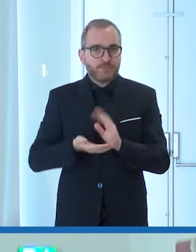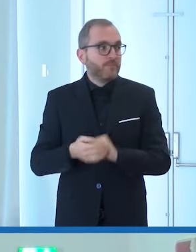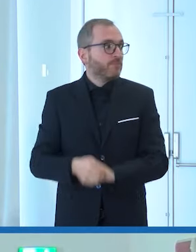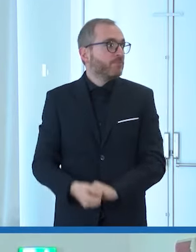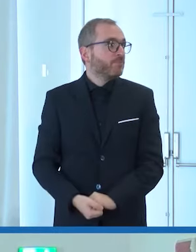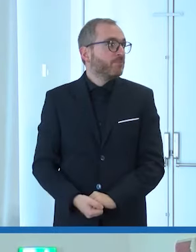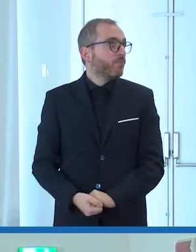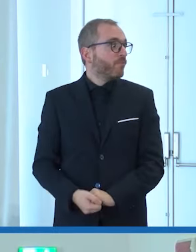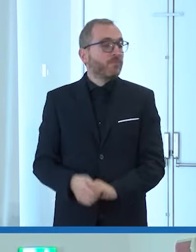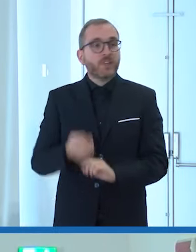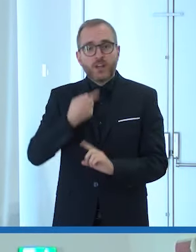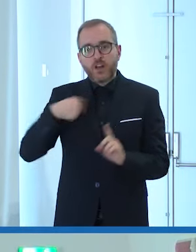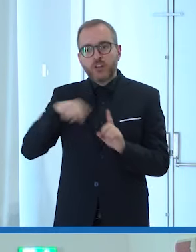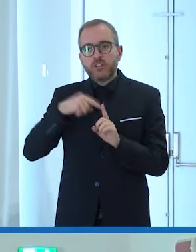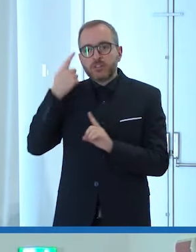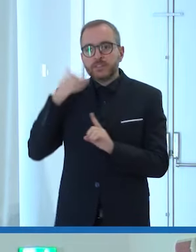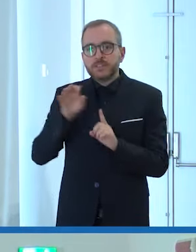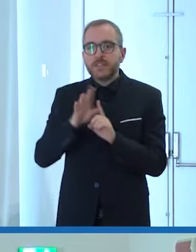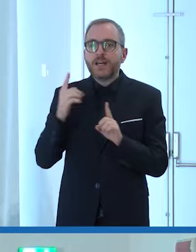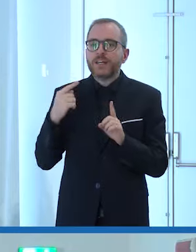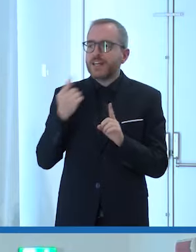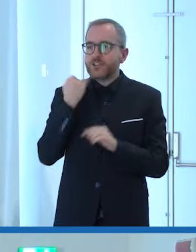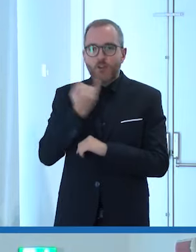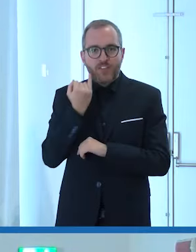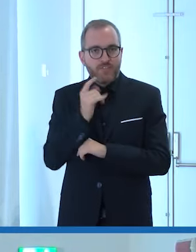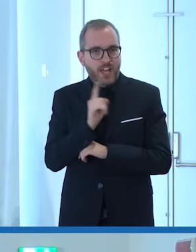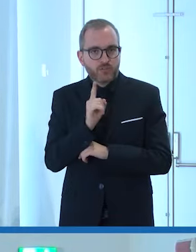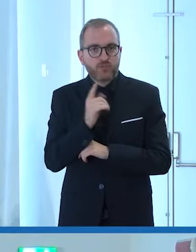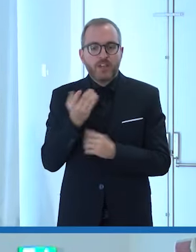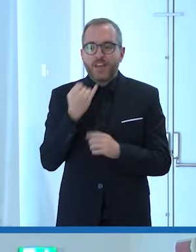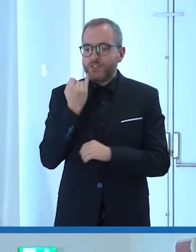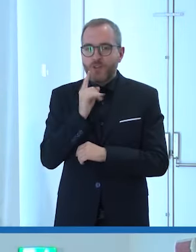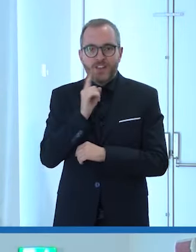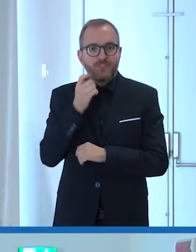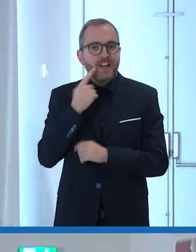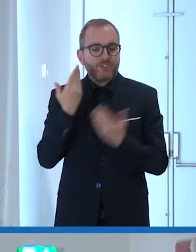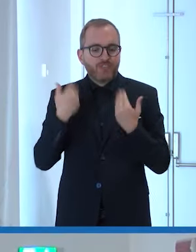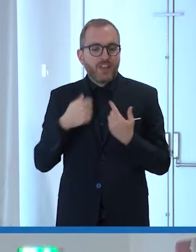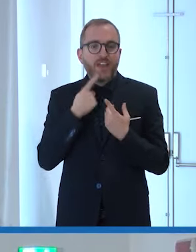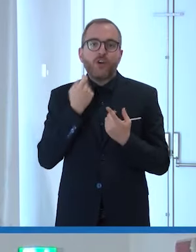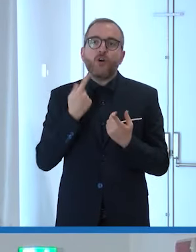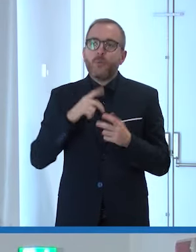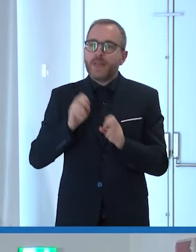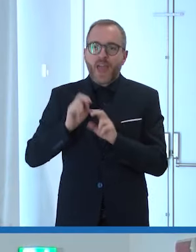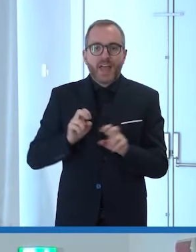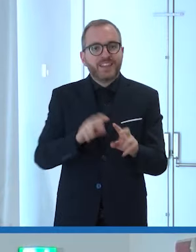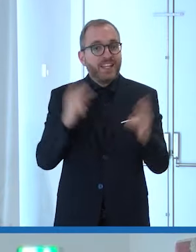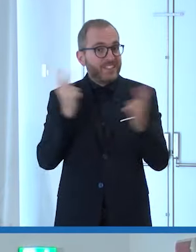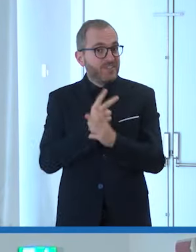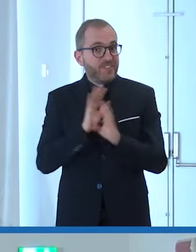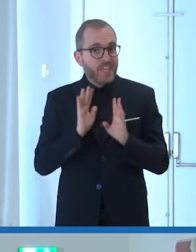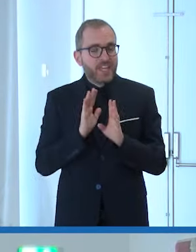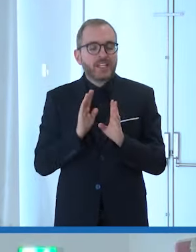sappiamo benissimo che non è non è facile non è facile essere considerati dei veri e propri atleti però